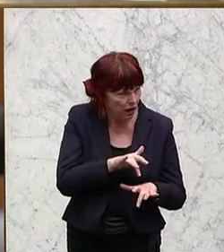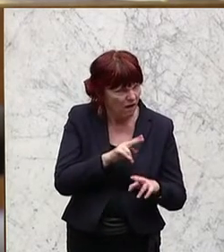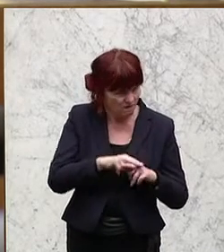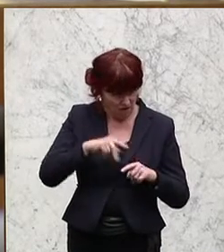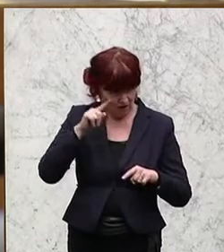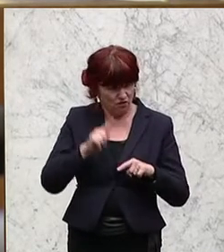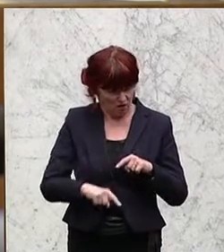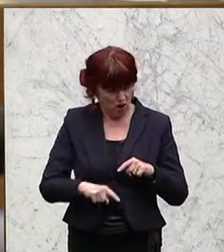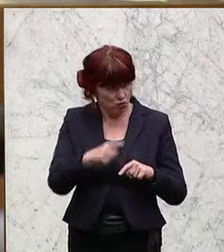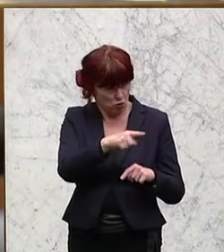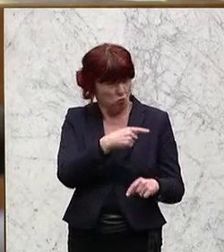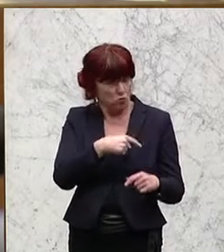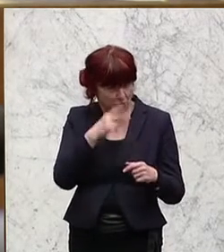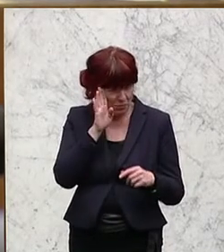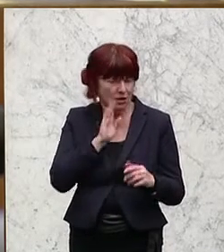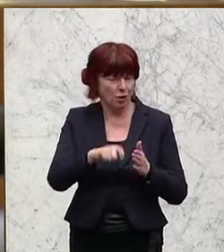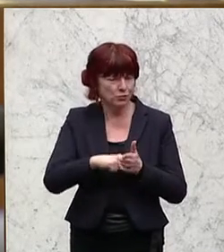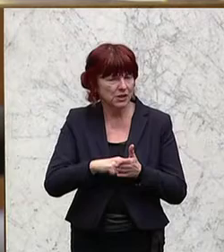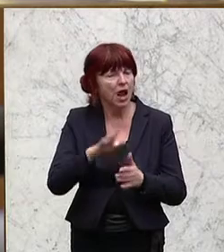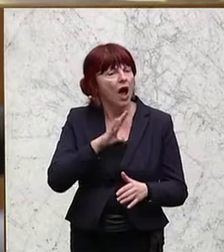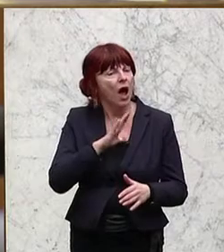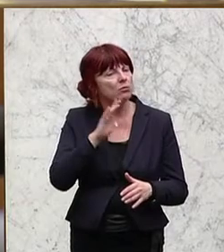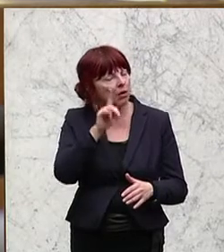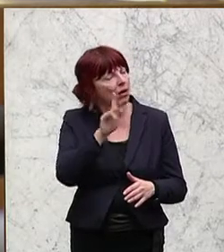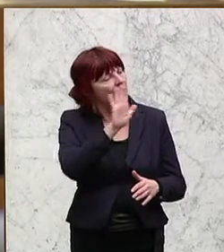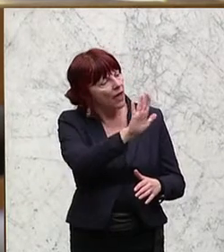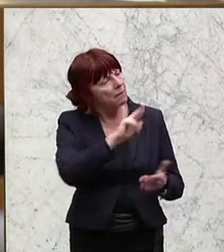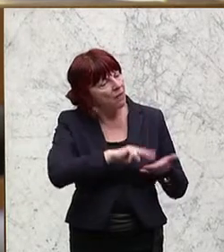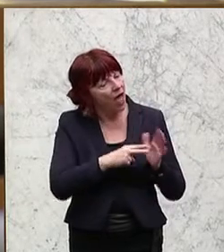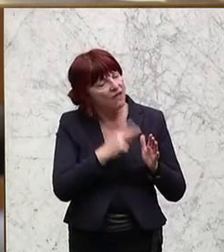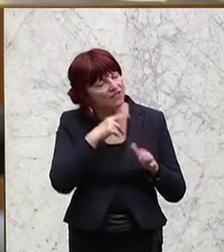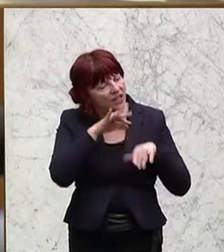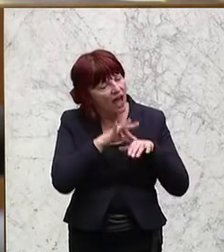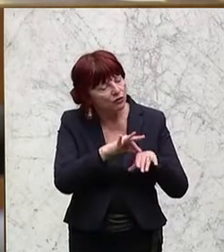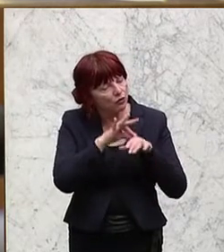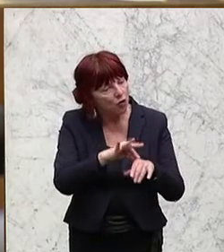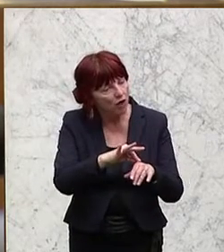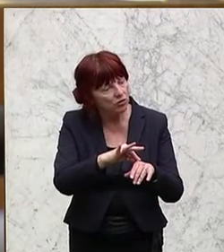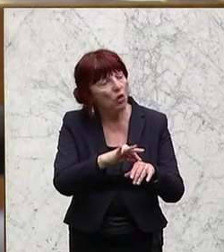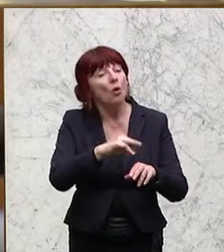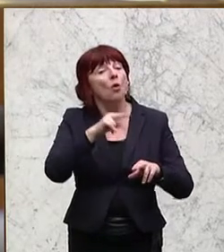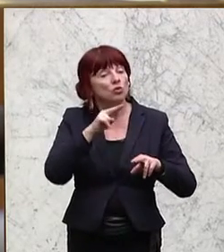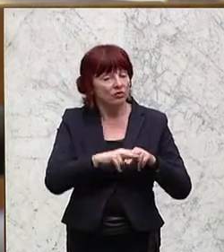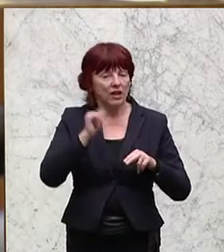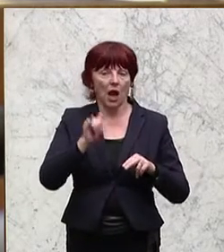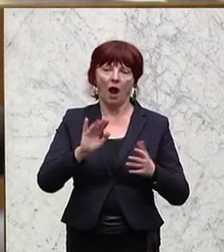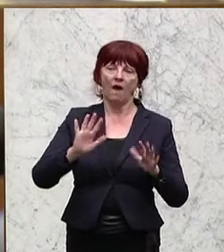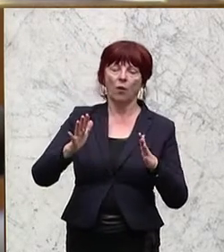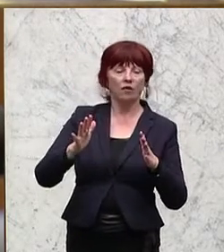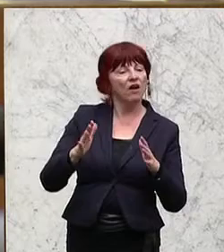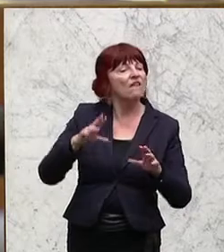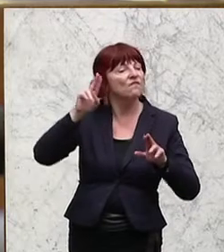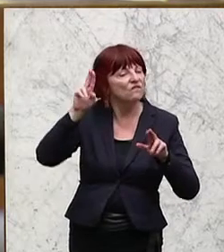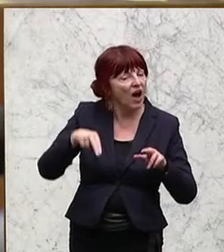wenn ich richtig liege, dann frage ich, ob Sie planen, das einzuführen und wenn ja, wann das eben stattfinden soll, dass diese